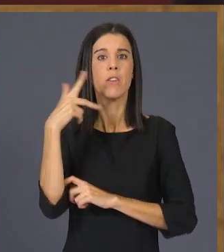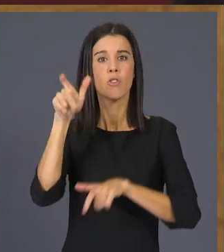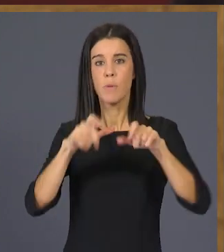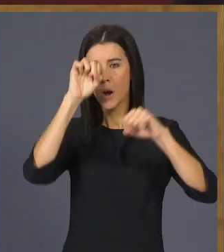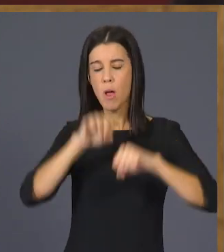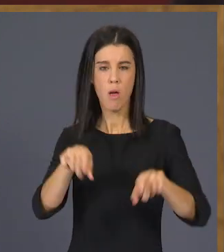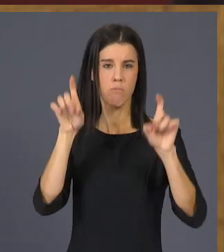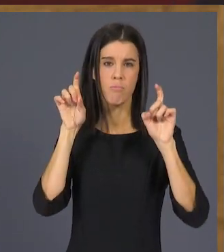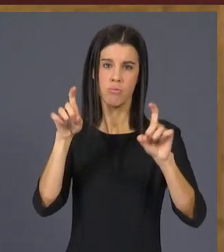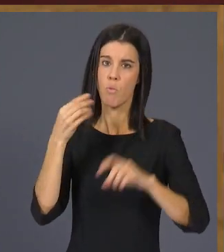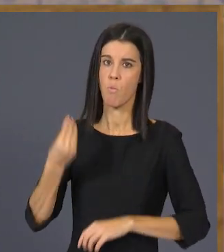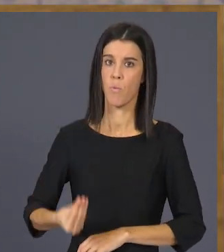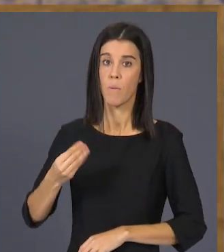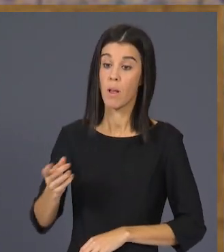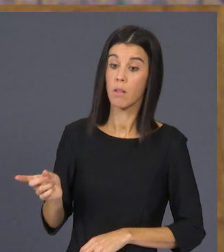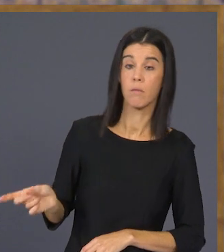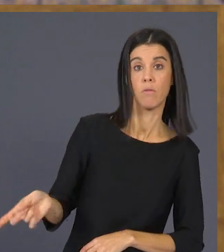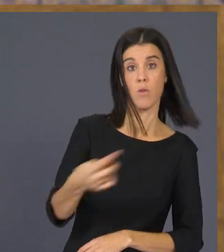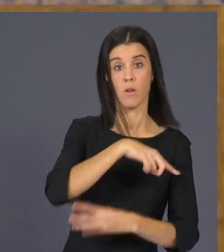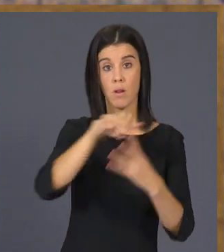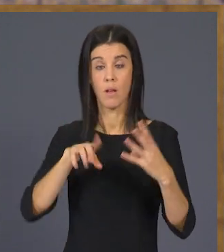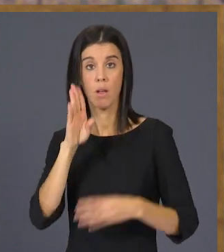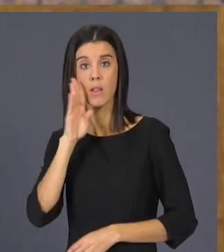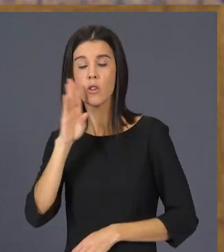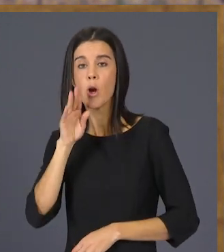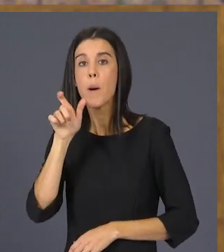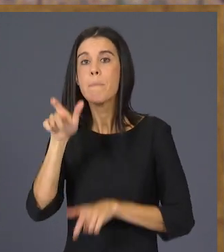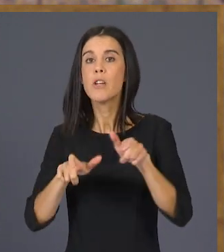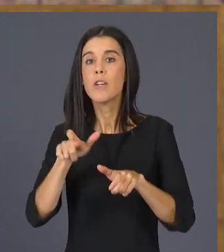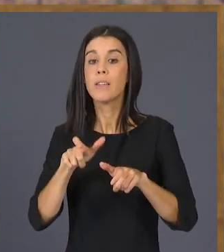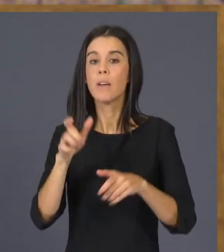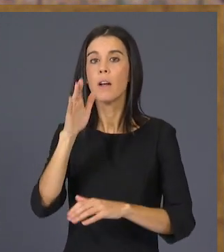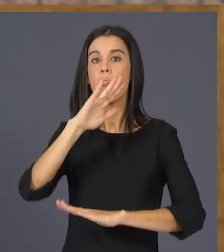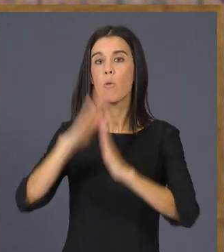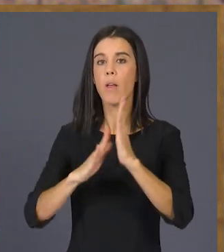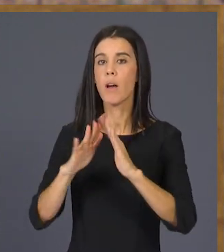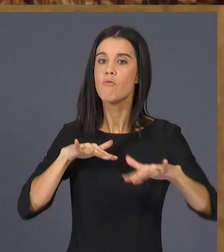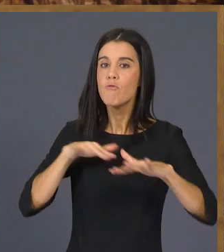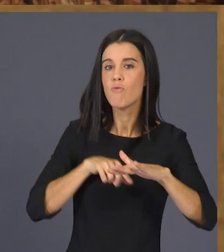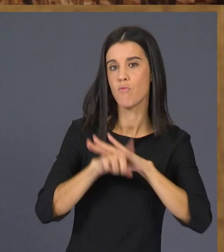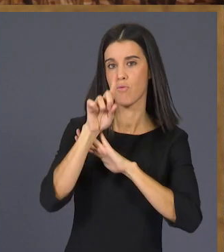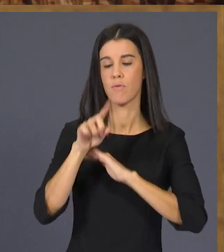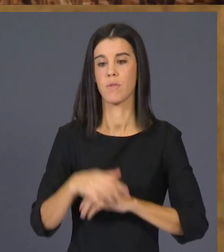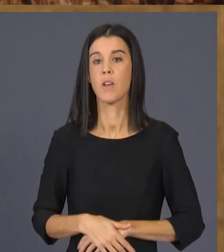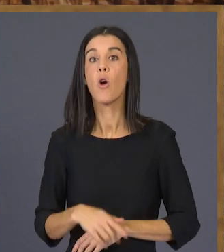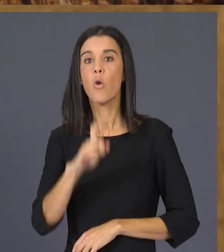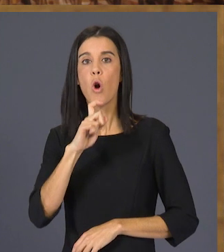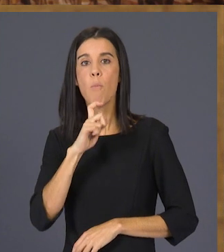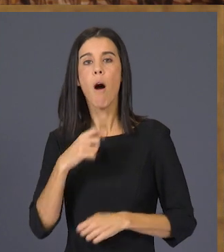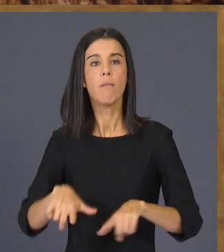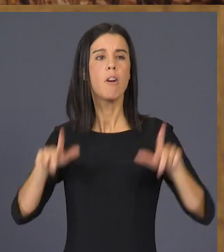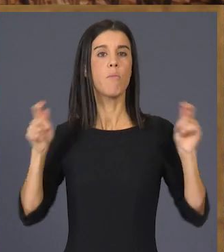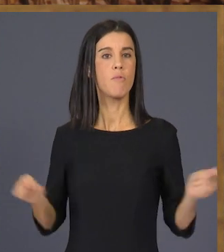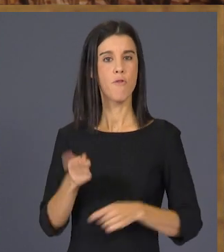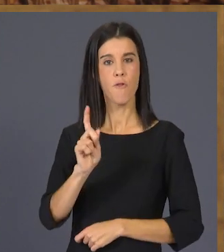Totes elles són persones que activen la comunitat valenciana cada dia des de l'anonimat, des de